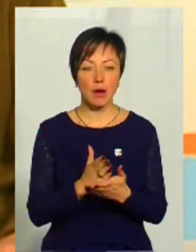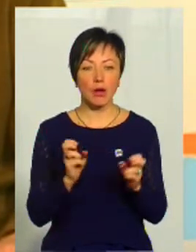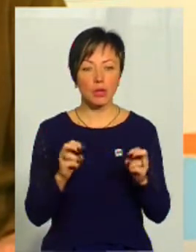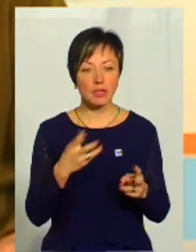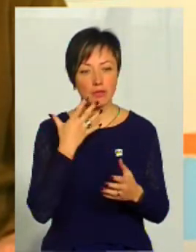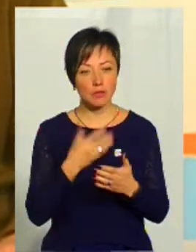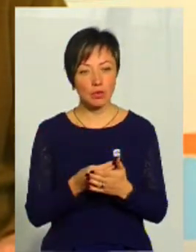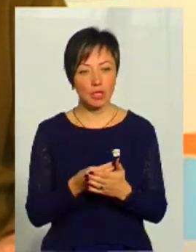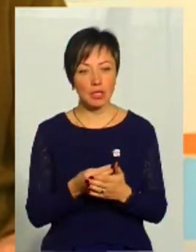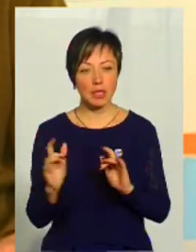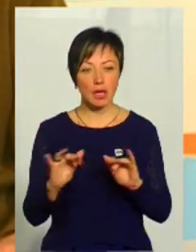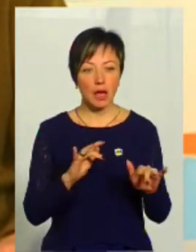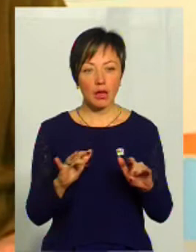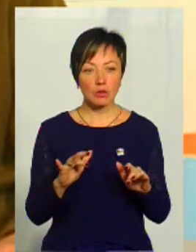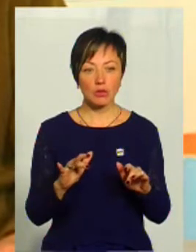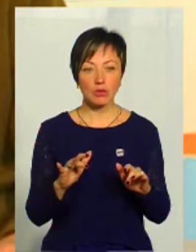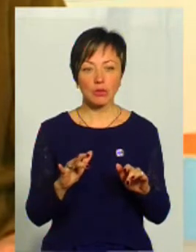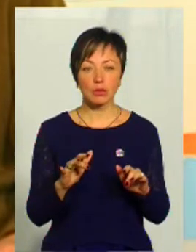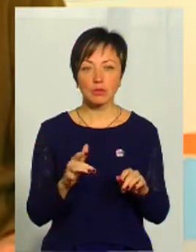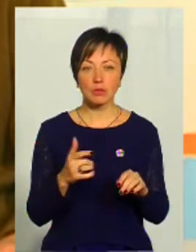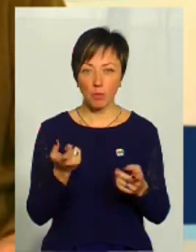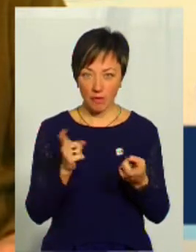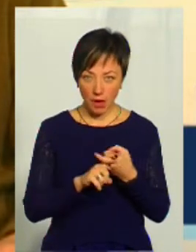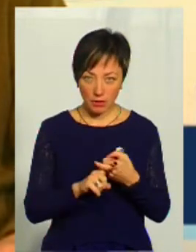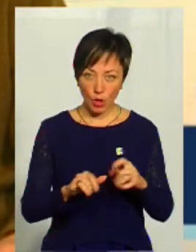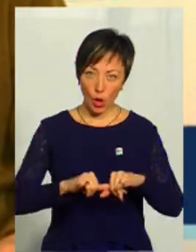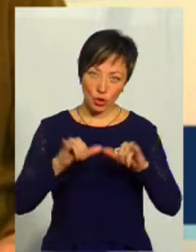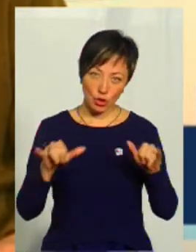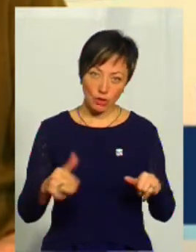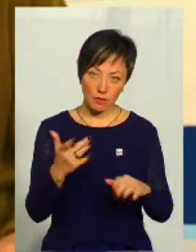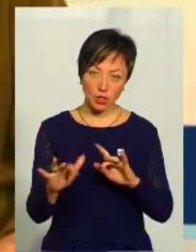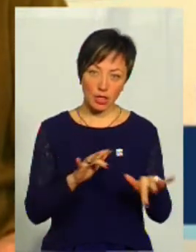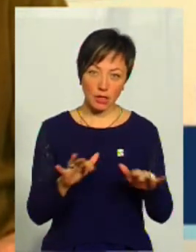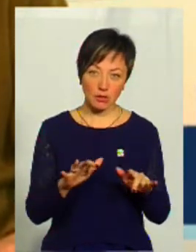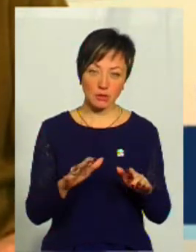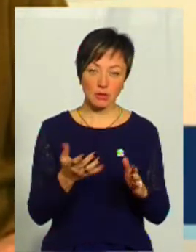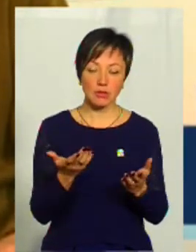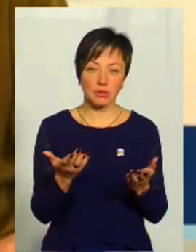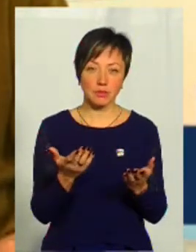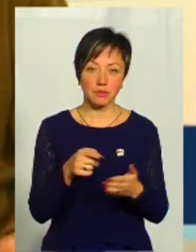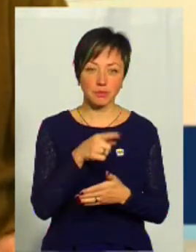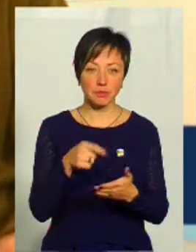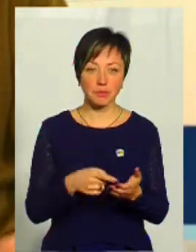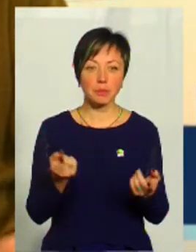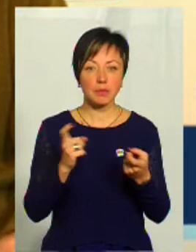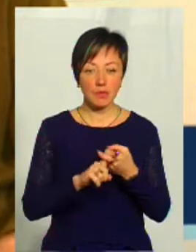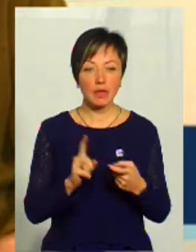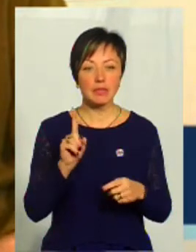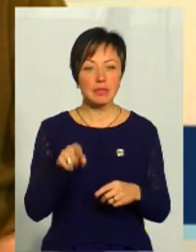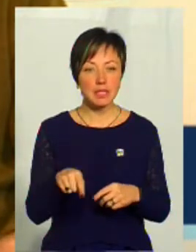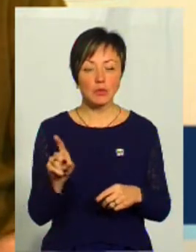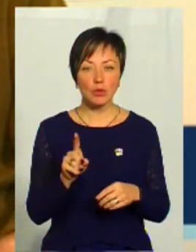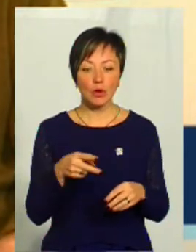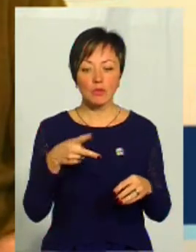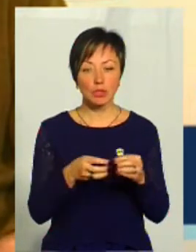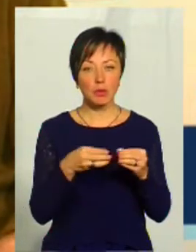ризиків в своїй діяльності, тому що, я ж казала… Вони пов'язані з розширенням вашої діяльності, з заглибленням? Вони пов'язані з тим, що